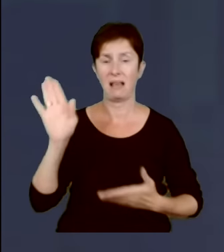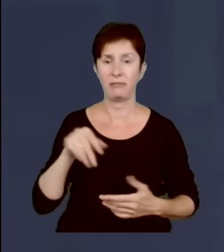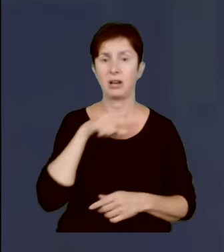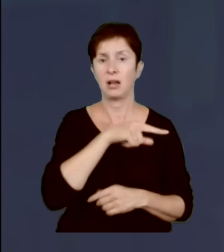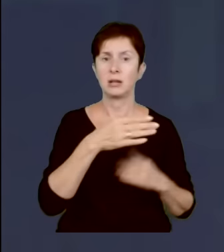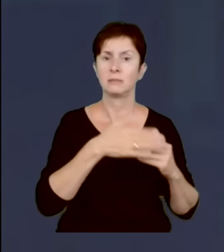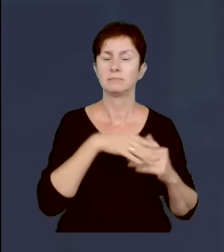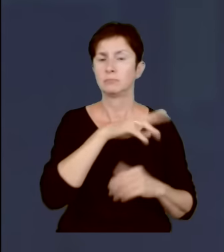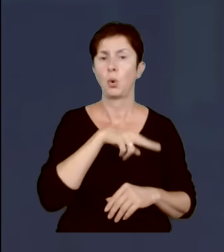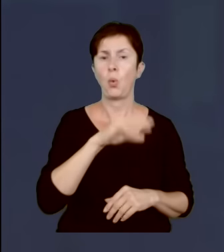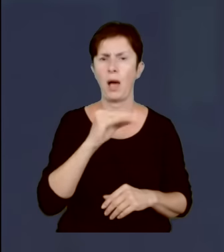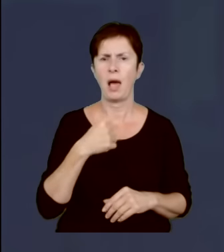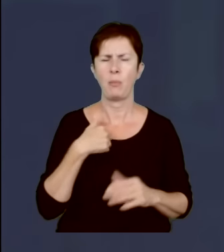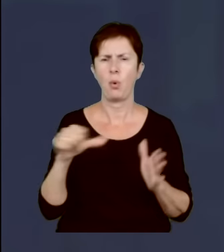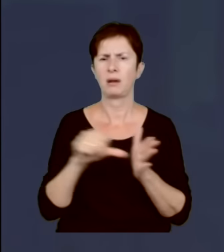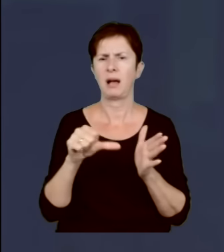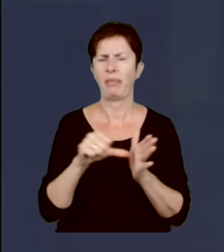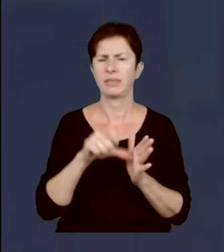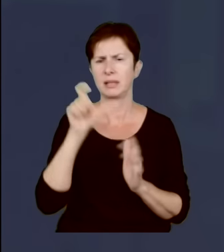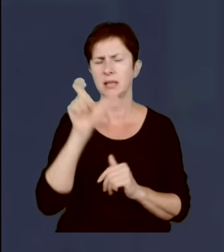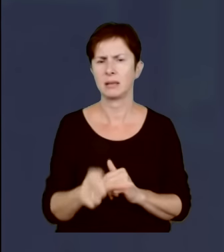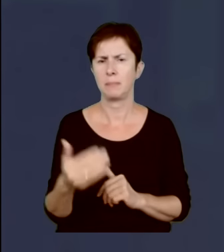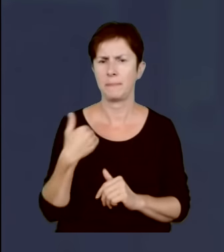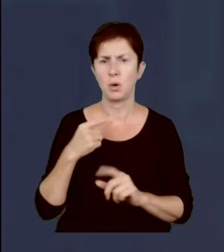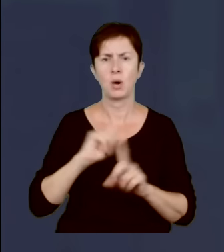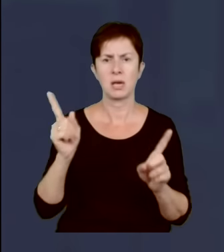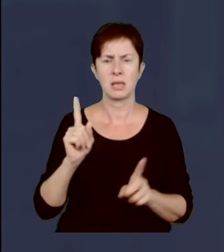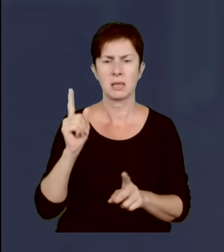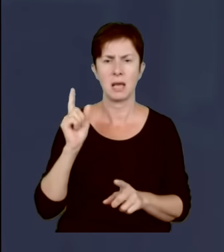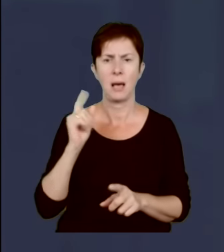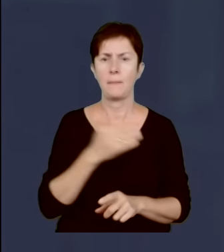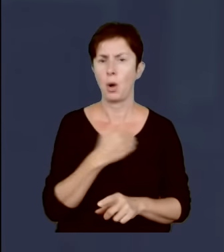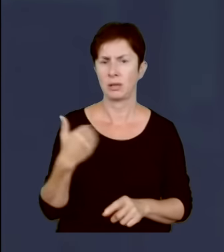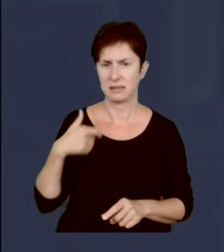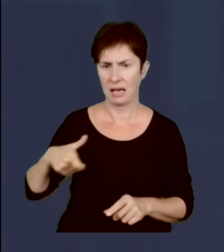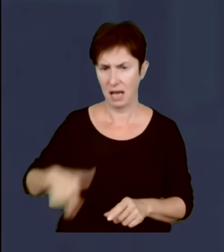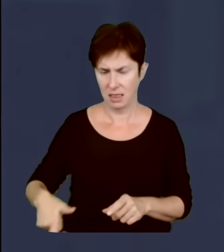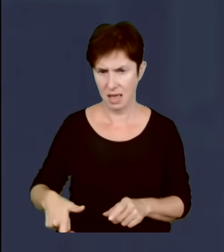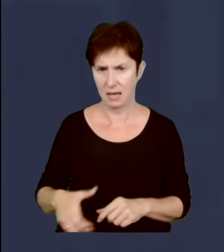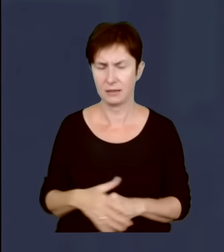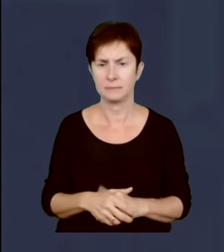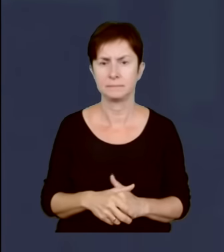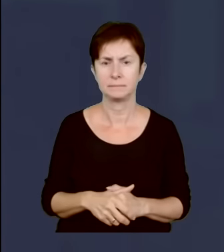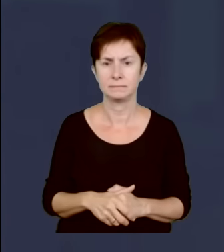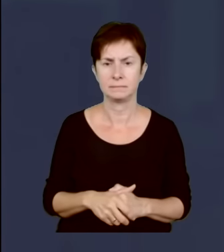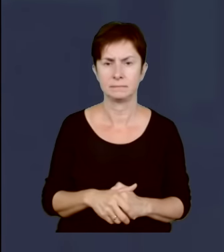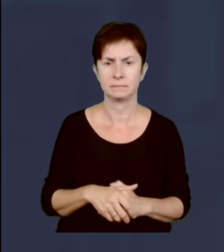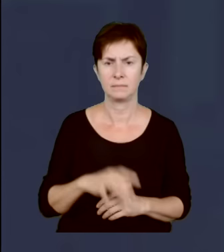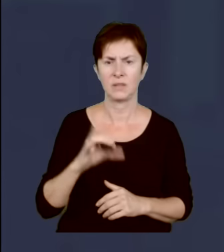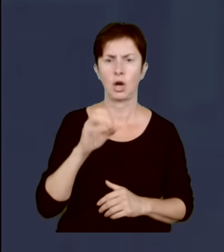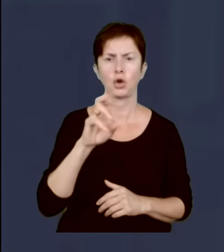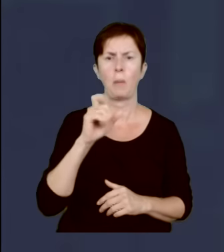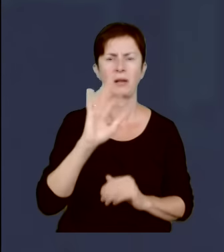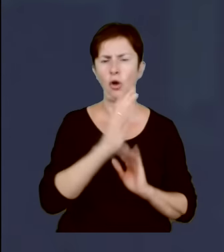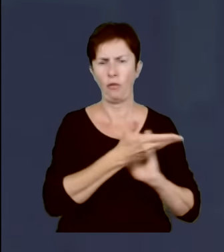i kandydował na ten urząd inny polski generał, bo odwołali z Eurokorpusu generała Gromadzińskiego,